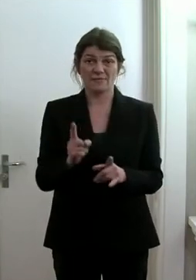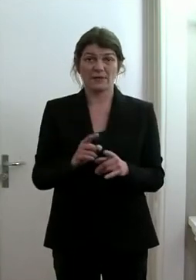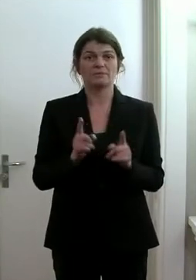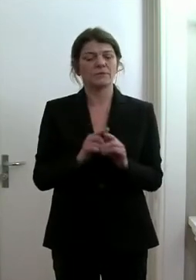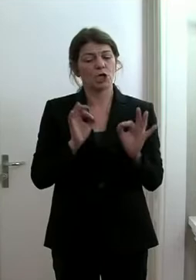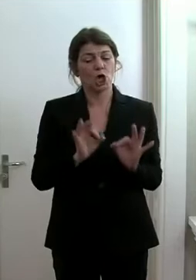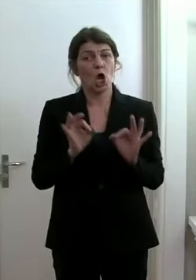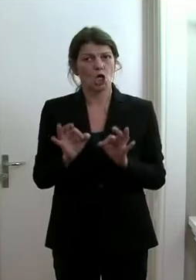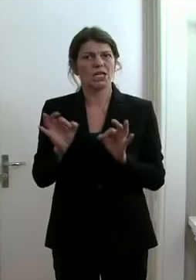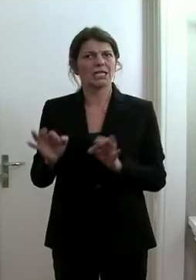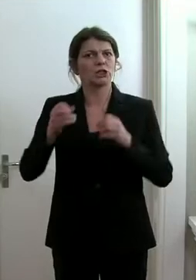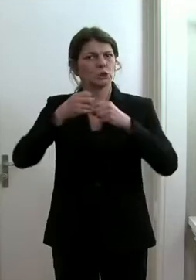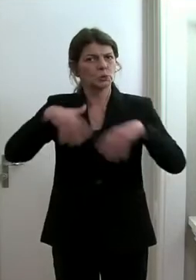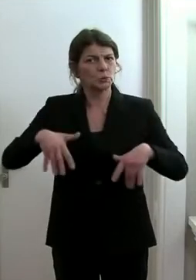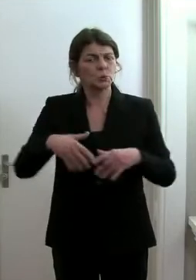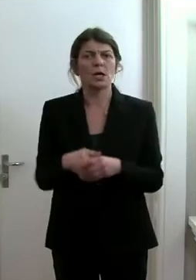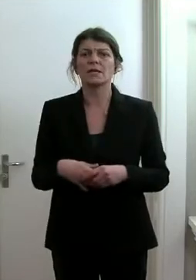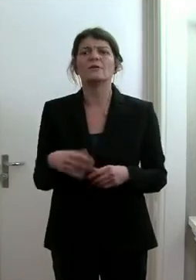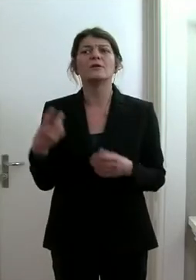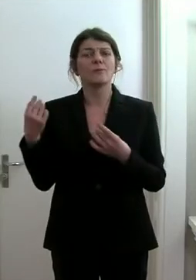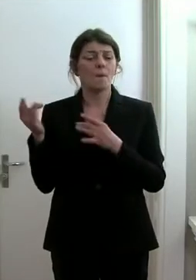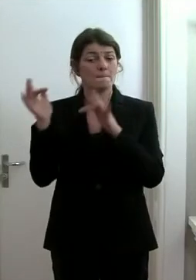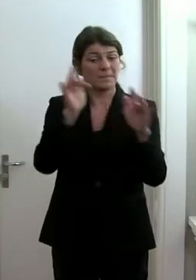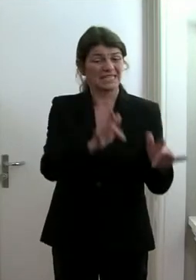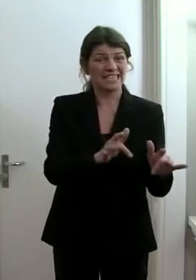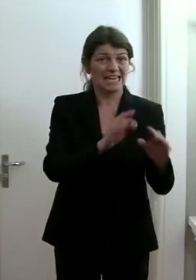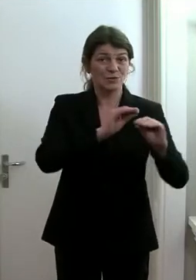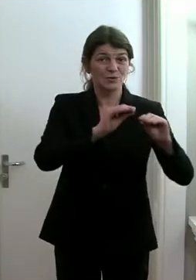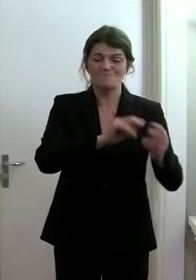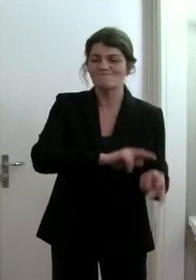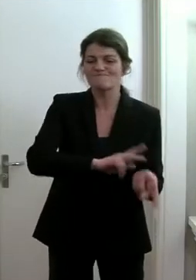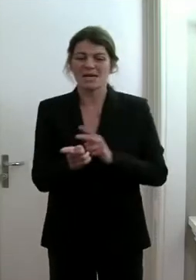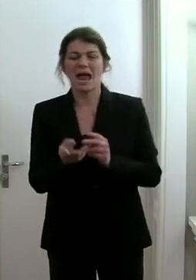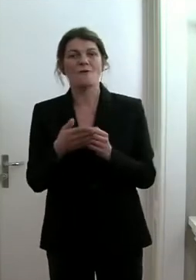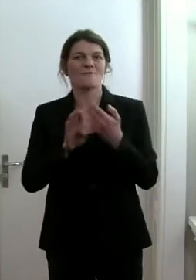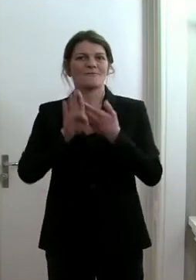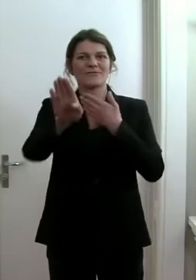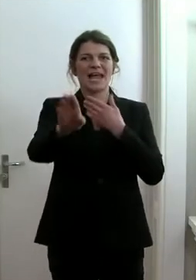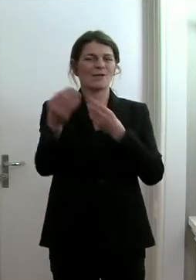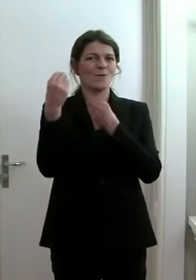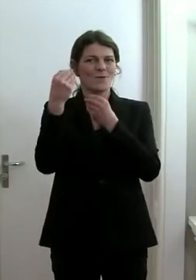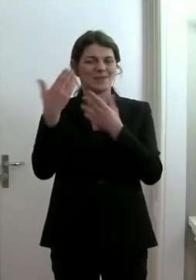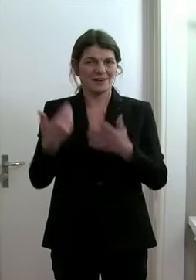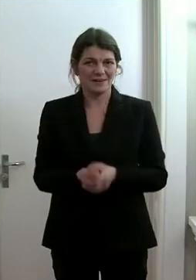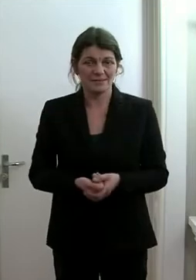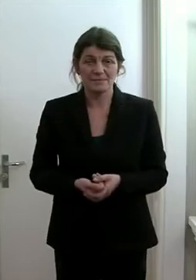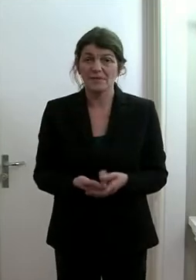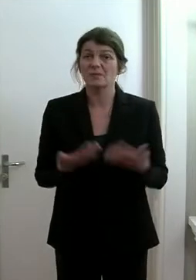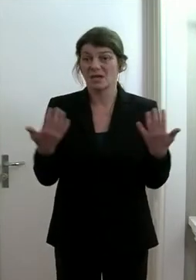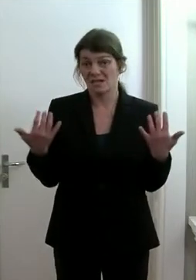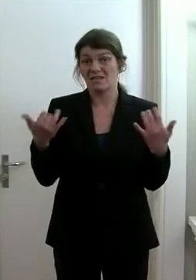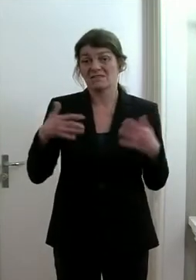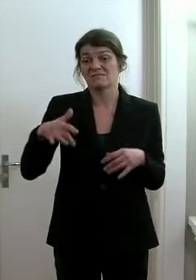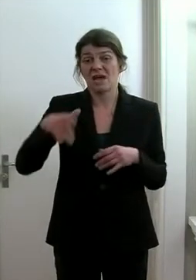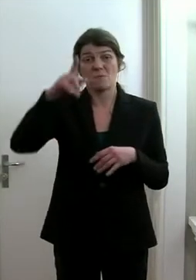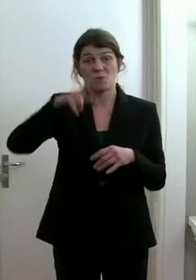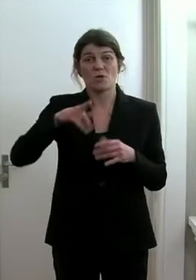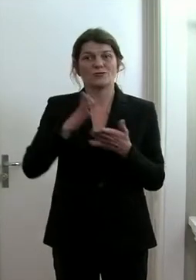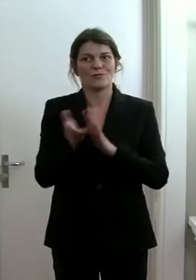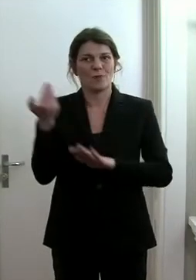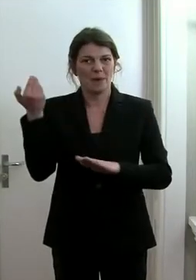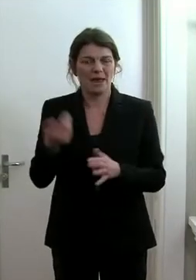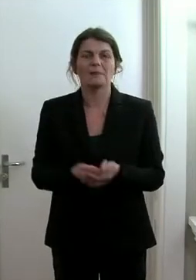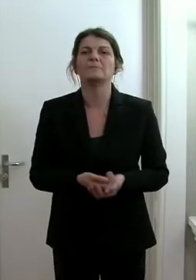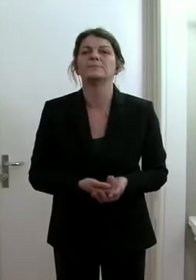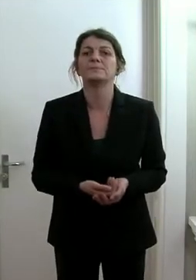geordneten Strukturen vom Präsenz zum Fernunterricht umzuschalten. Nun sind aber einige Monate vergangen